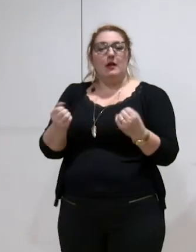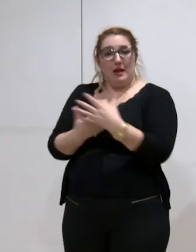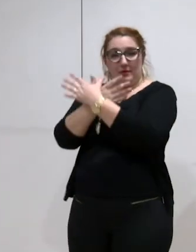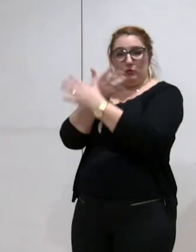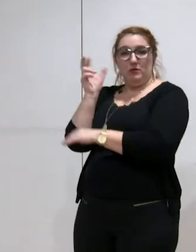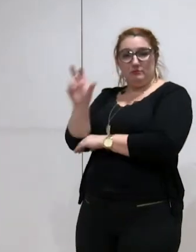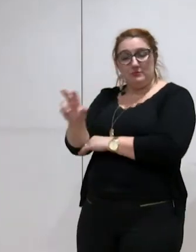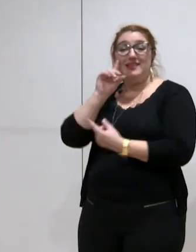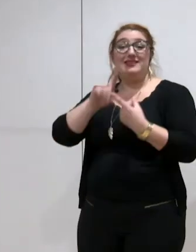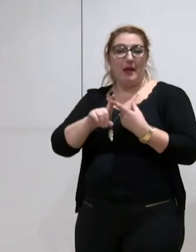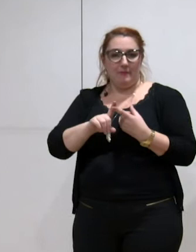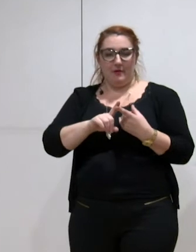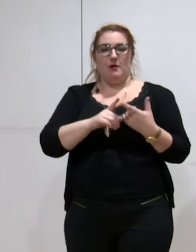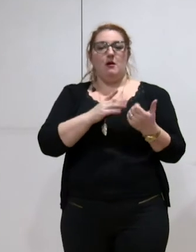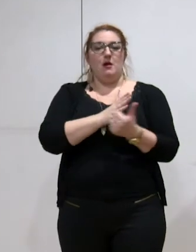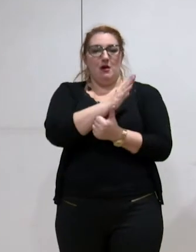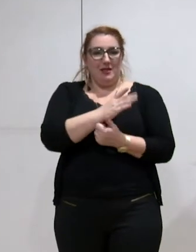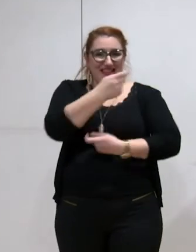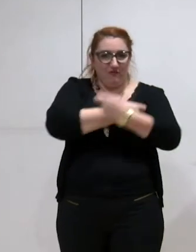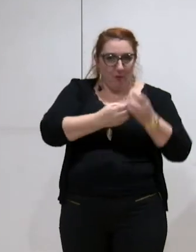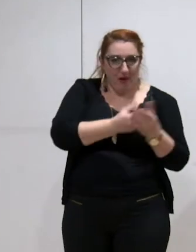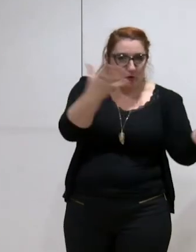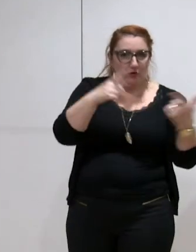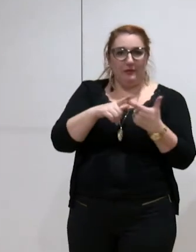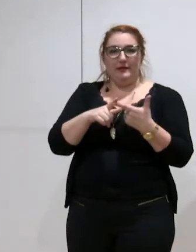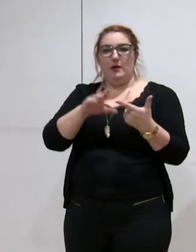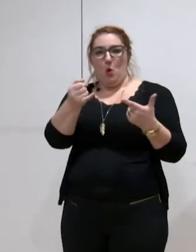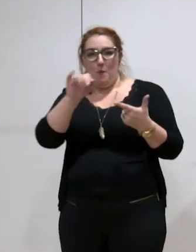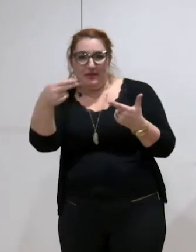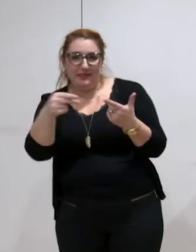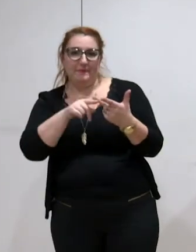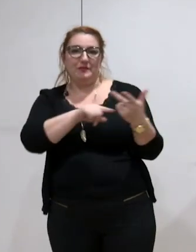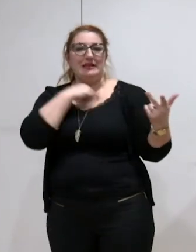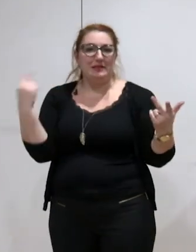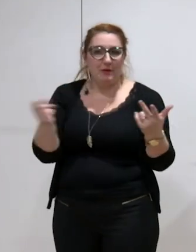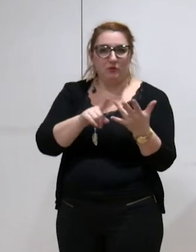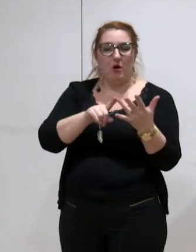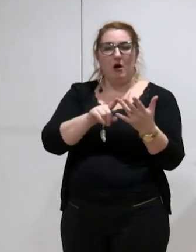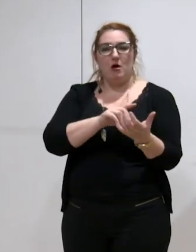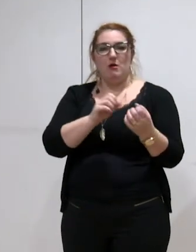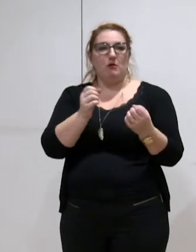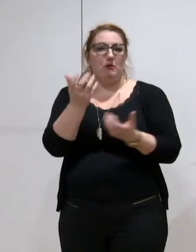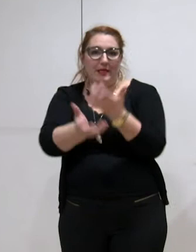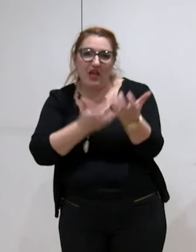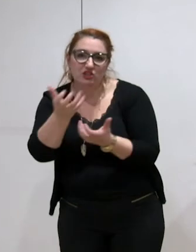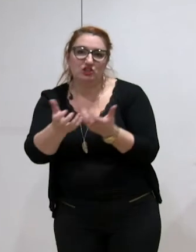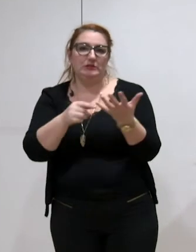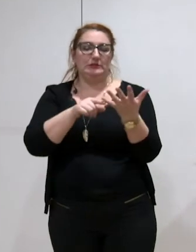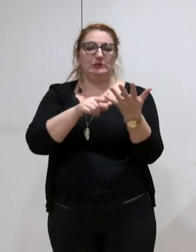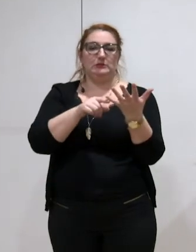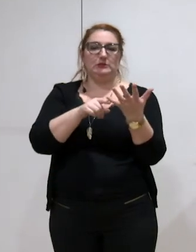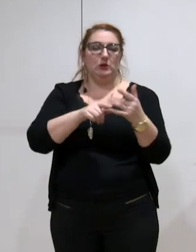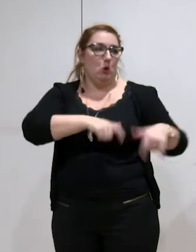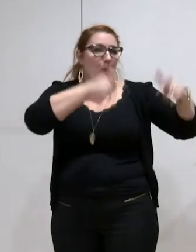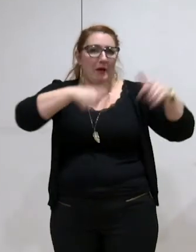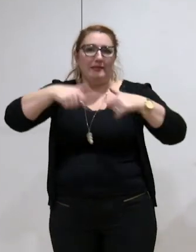économique, liées aux marchés d'intérêt national, liées aux abattoirs, liées à l'énergie, liées à l'urbanisme et